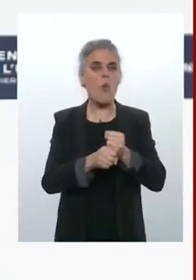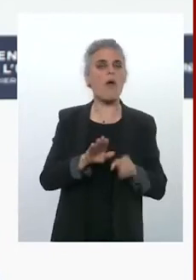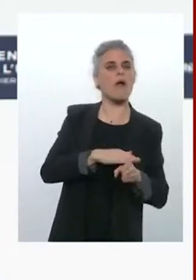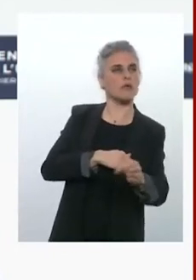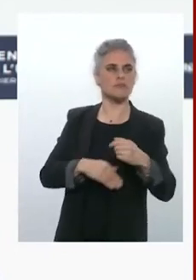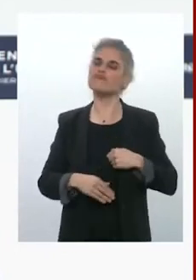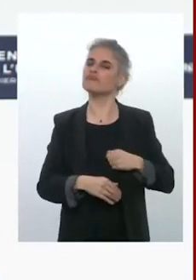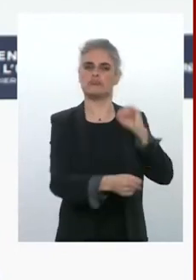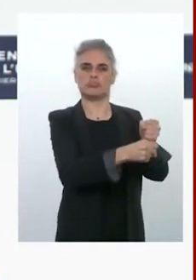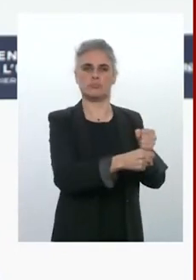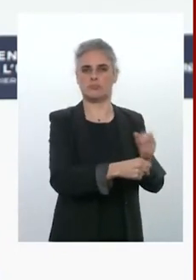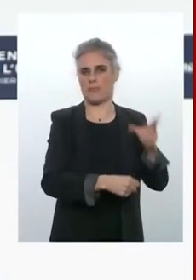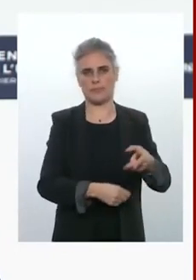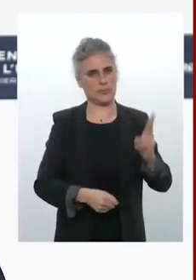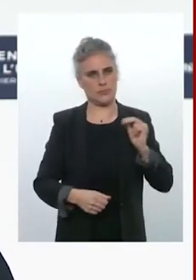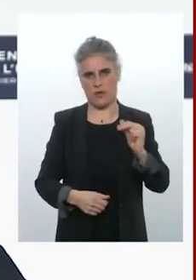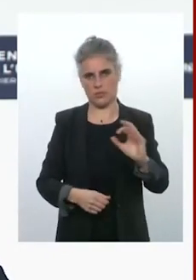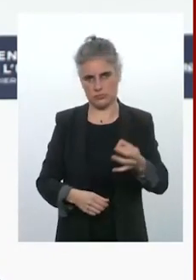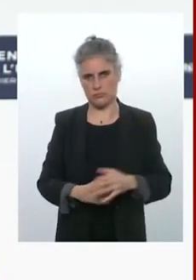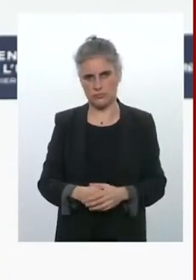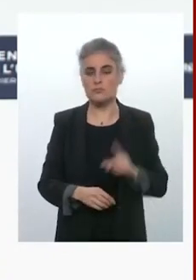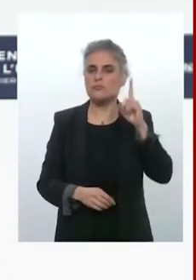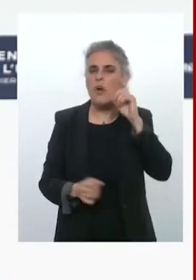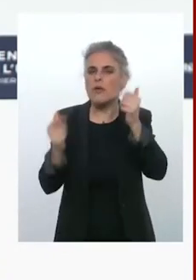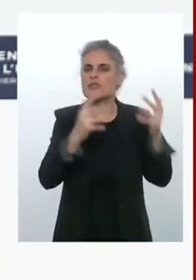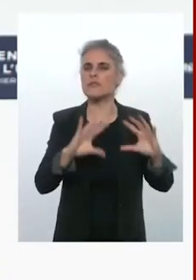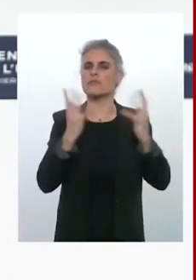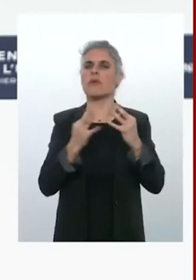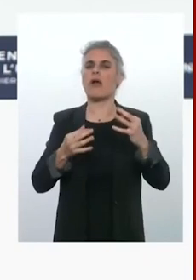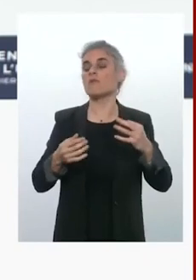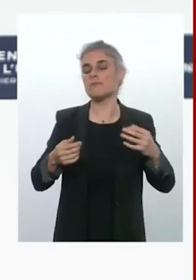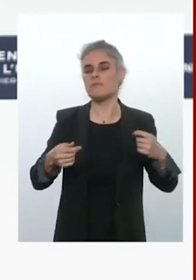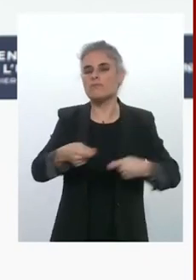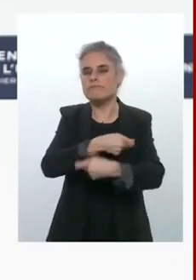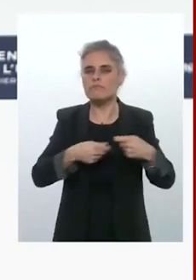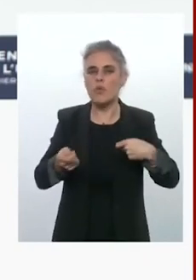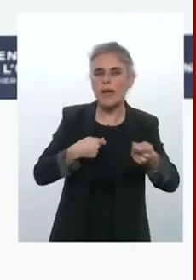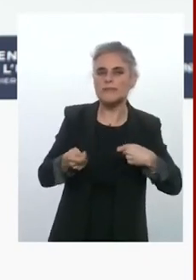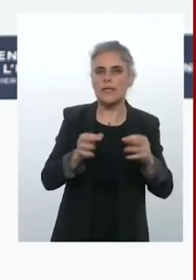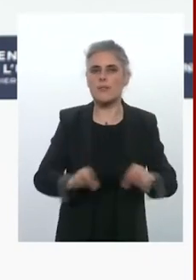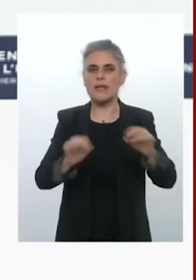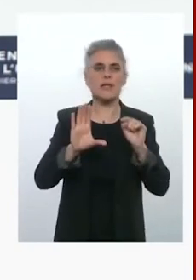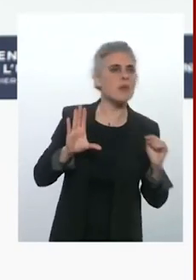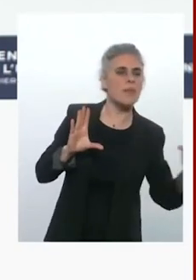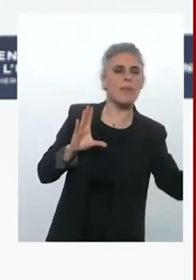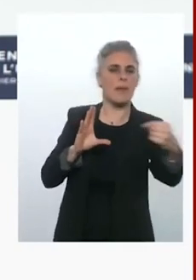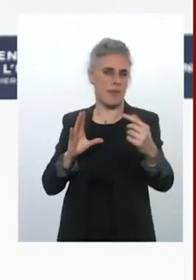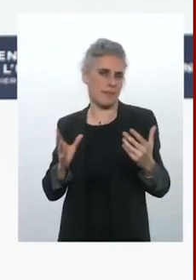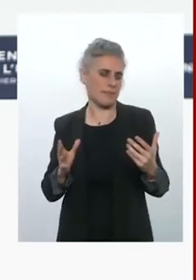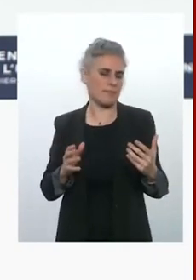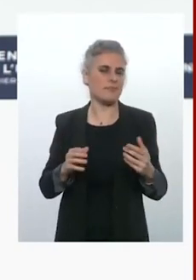chiffres de commerce et d'augmentation du commerce avec certains pays qui sont au fond des voies de passage ou les chiffres que certaines